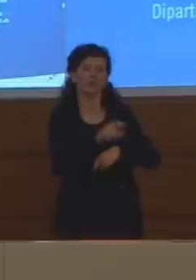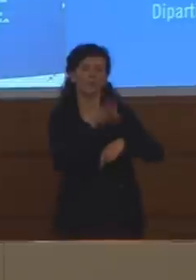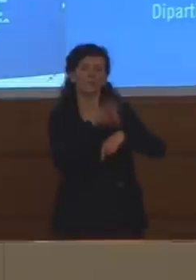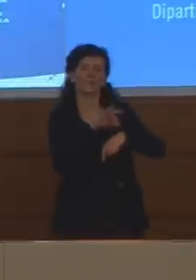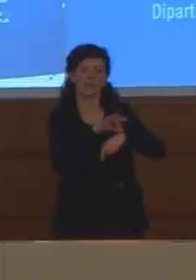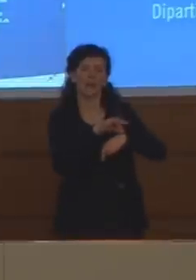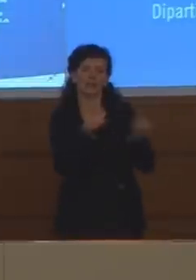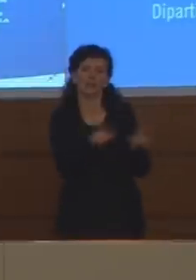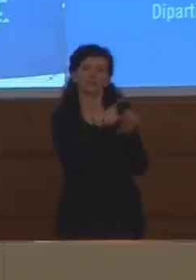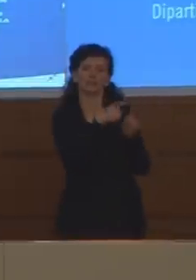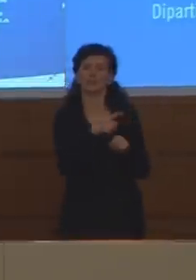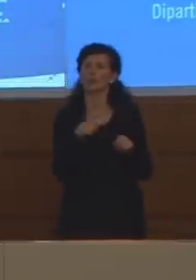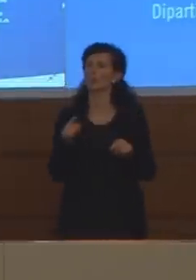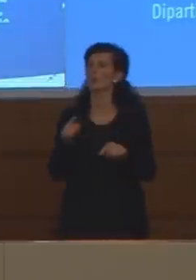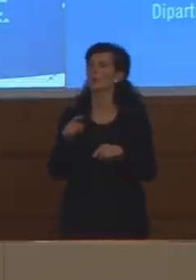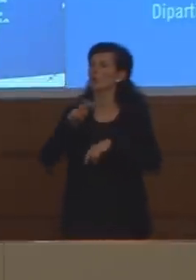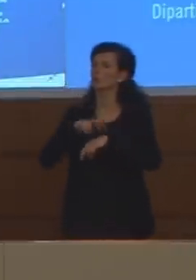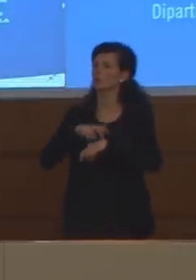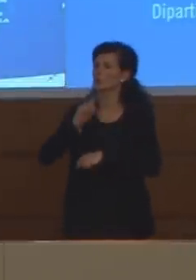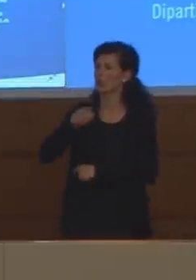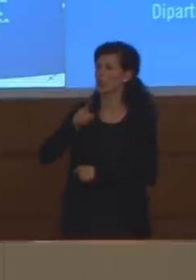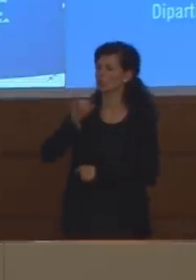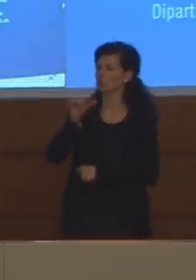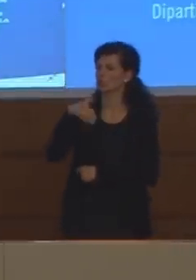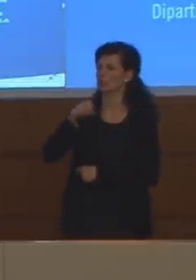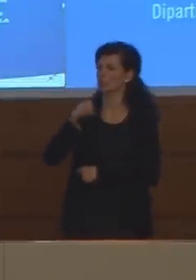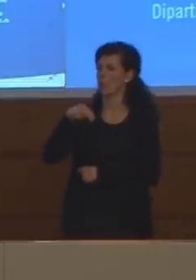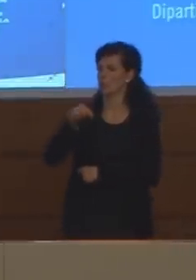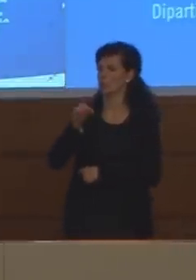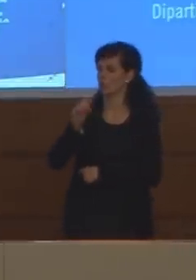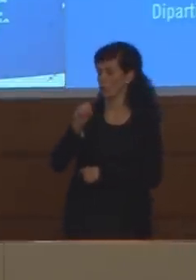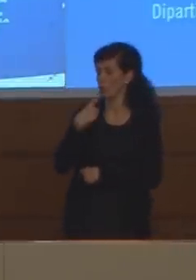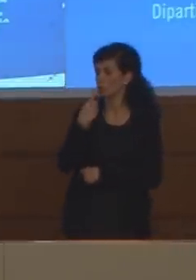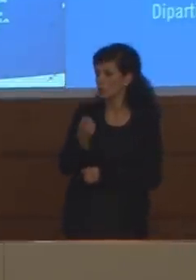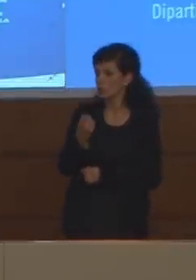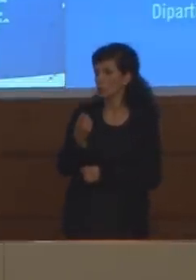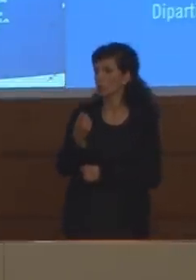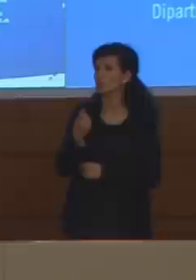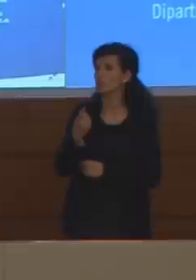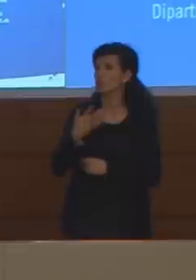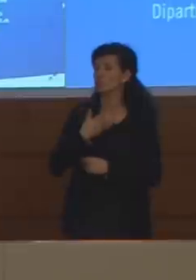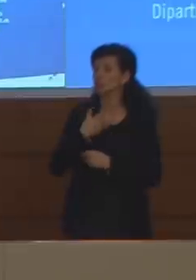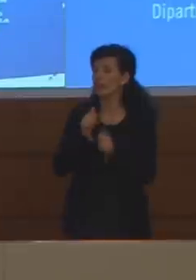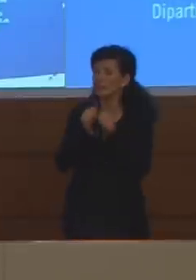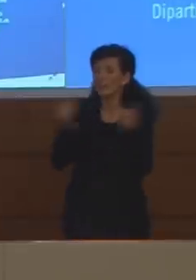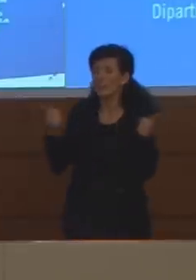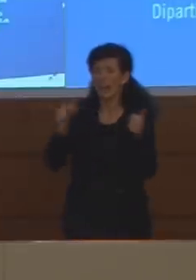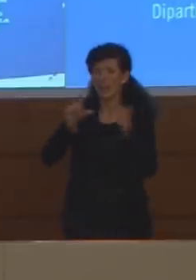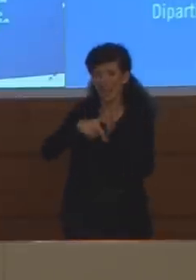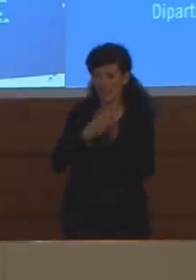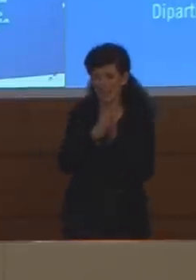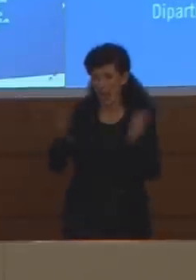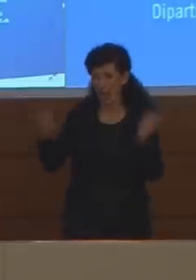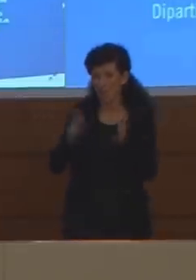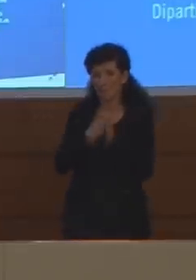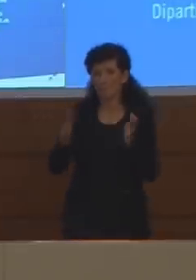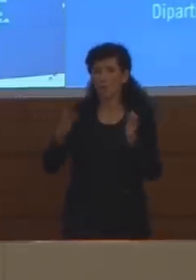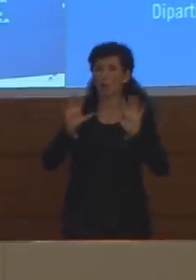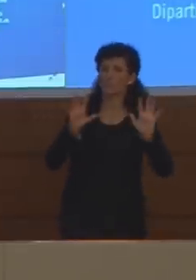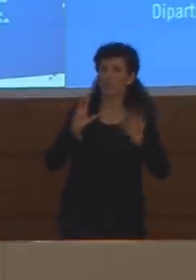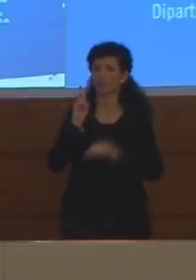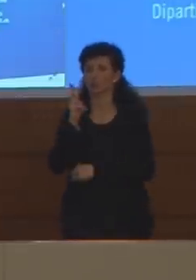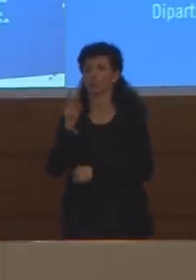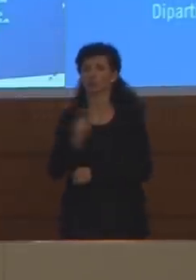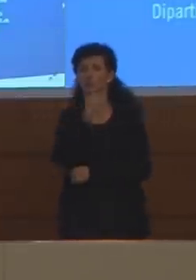Gismondo ha detto poco fa che ci sono almeno 10-12 giorni fra il momento